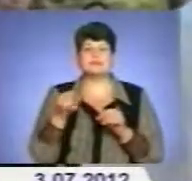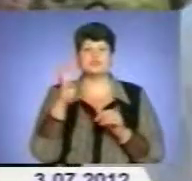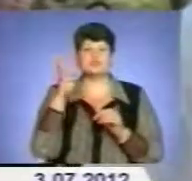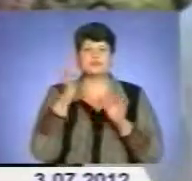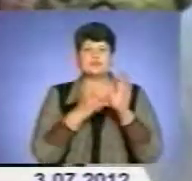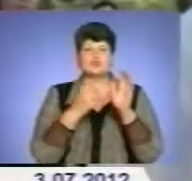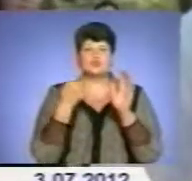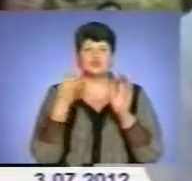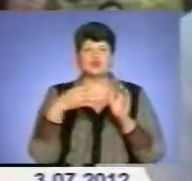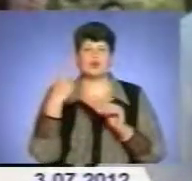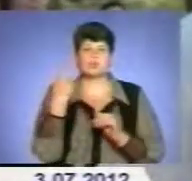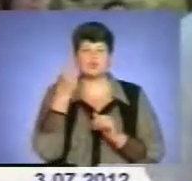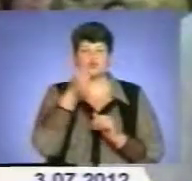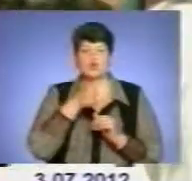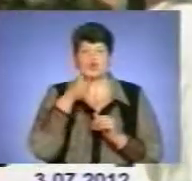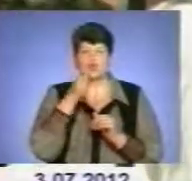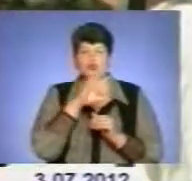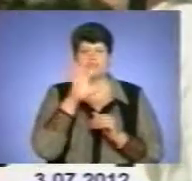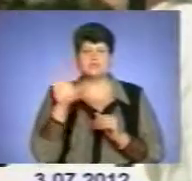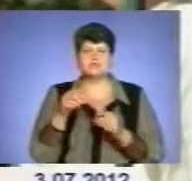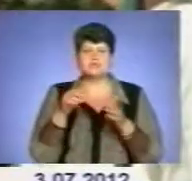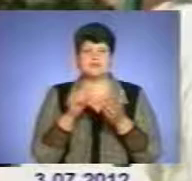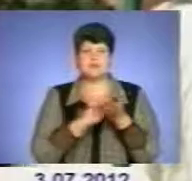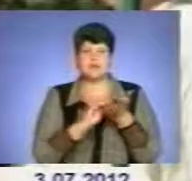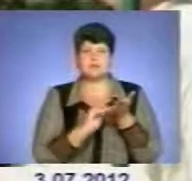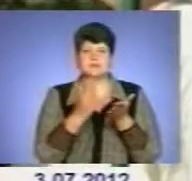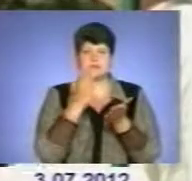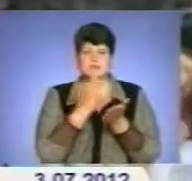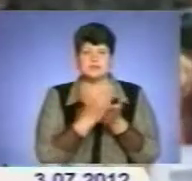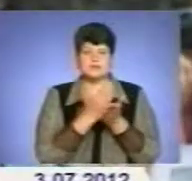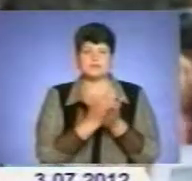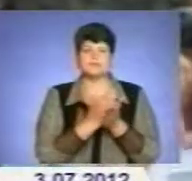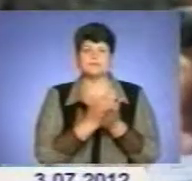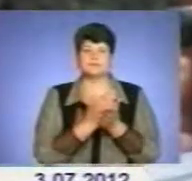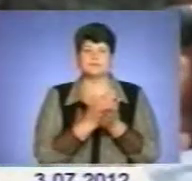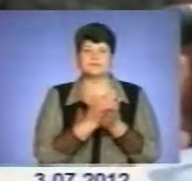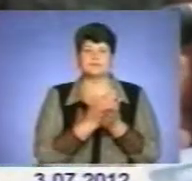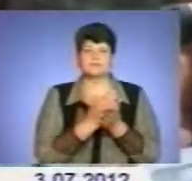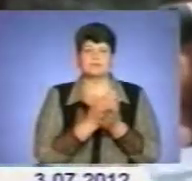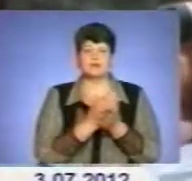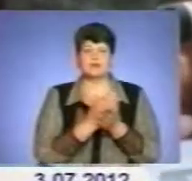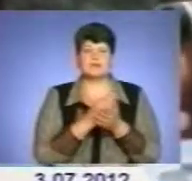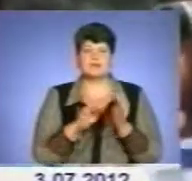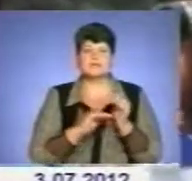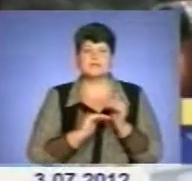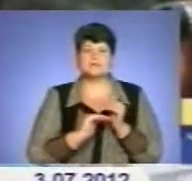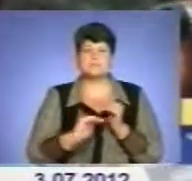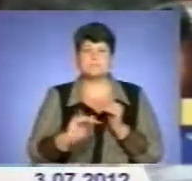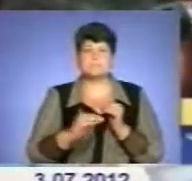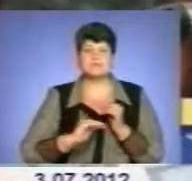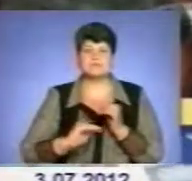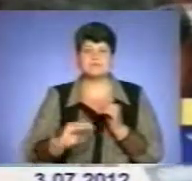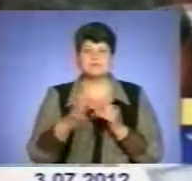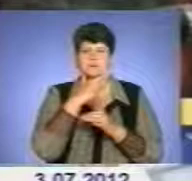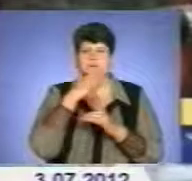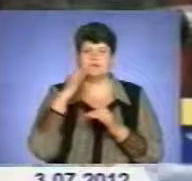очевидців. Усі записи ретельно зберігають у спілці політв'язнів і репресованих. На цементній підлозі, то тут, то там, ваюрі